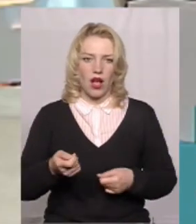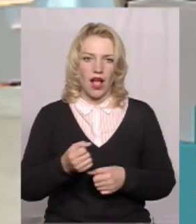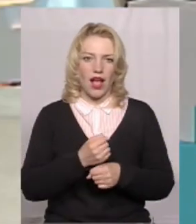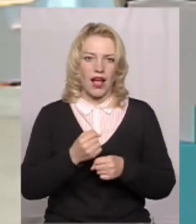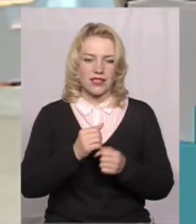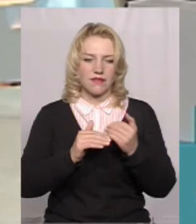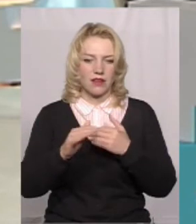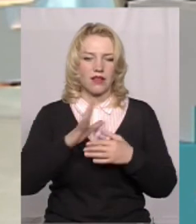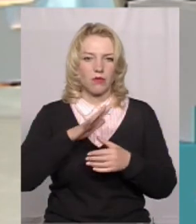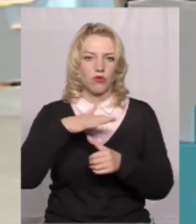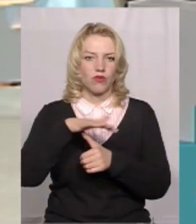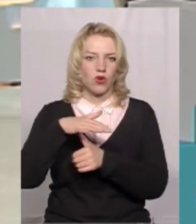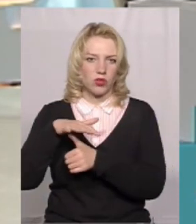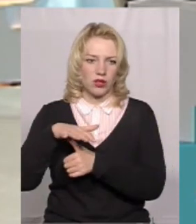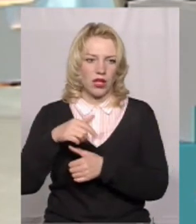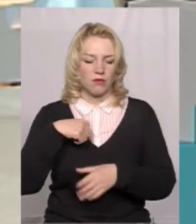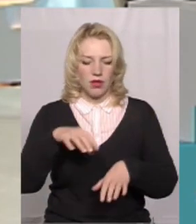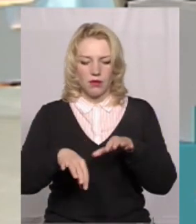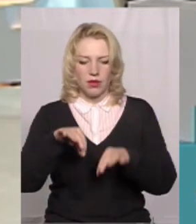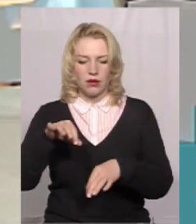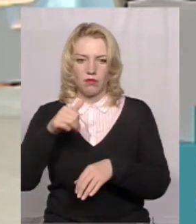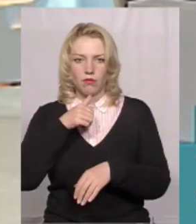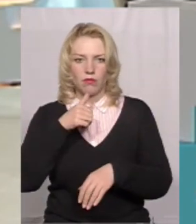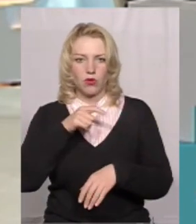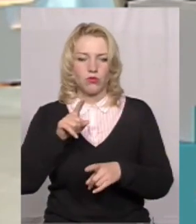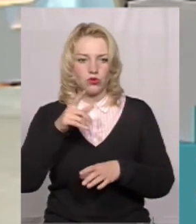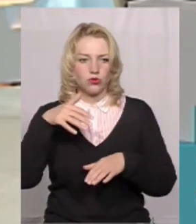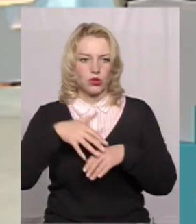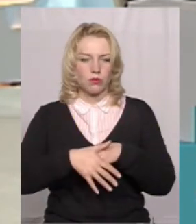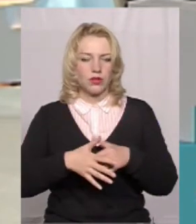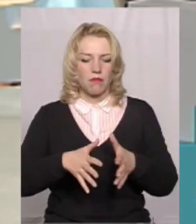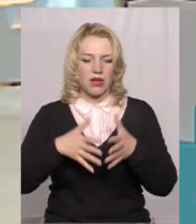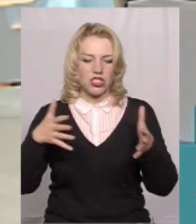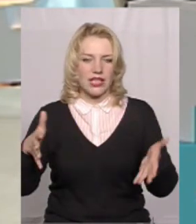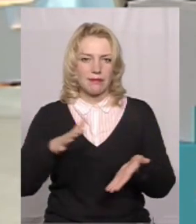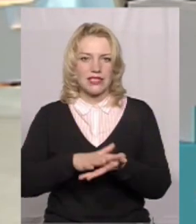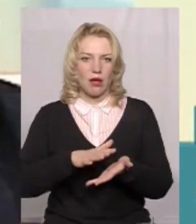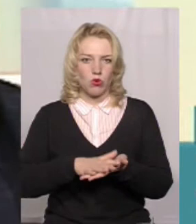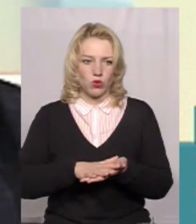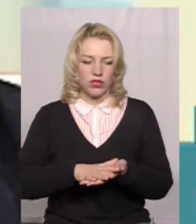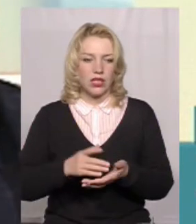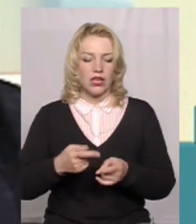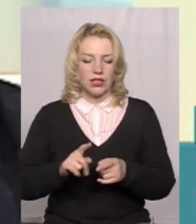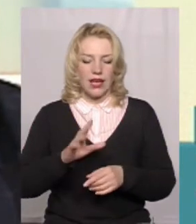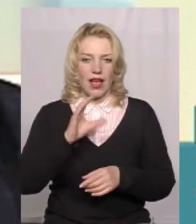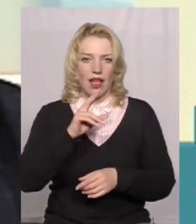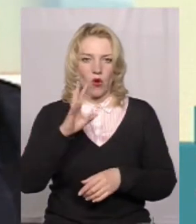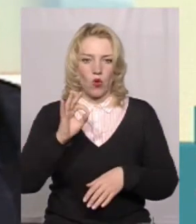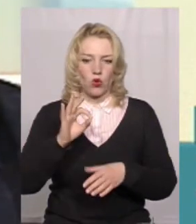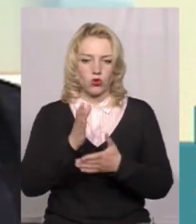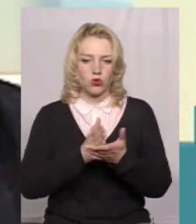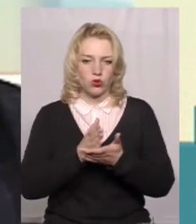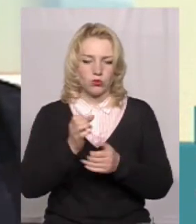літав гелікоптером, відбирали проби для того, щоб зрозуміти масштаби забруднення. Тому екологічна служба тоді